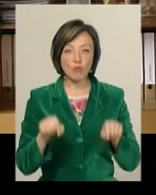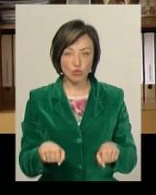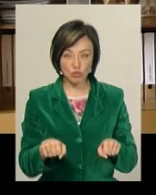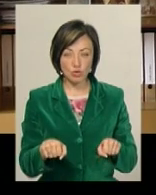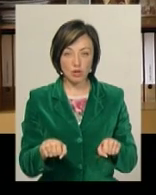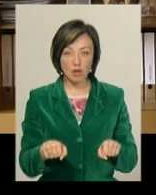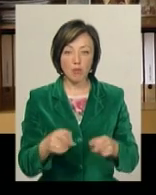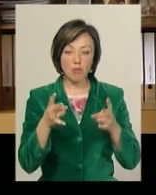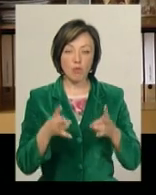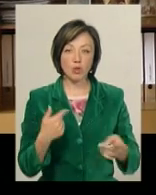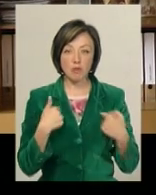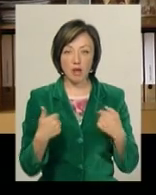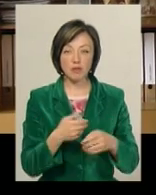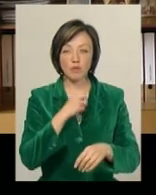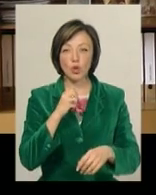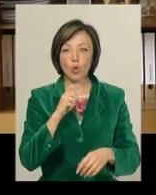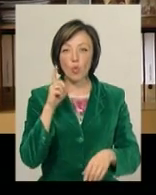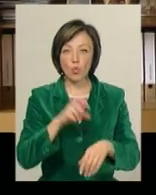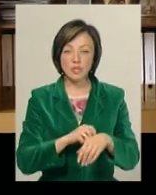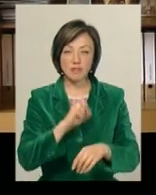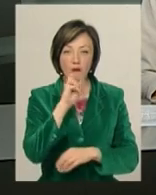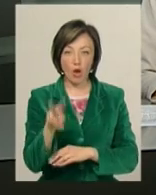потерпати від укусів Гадюки.